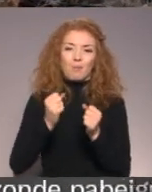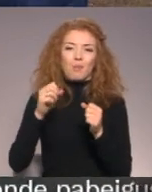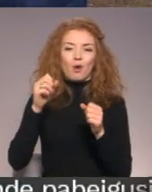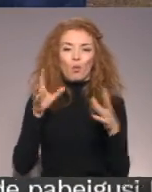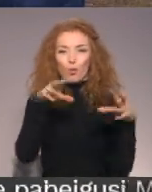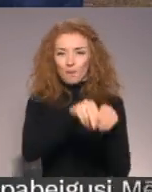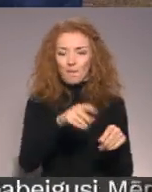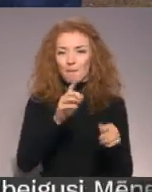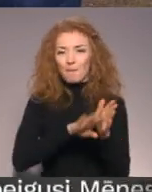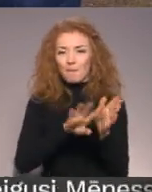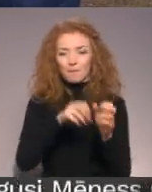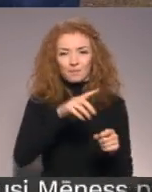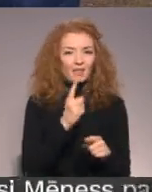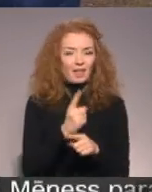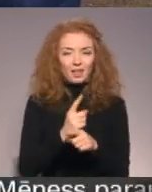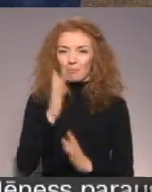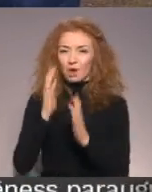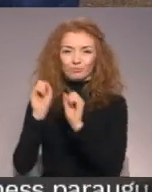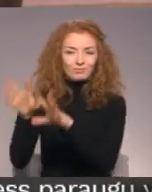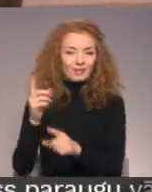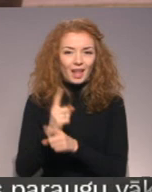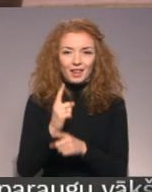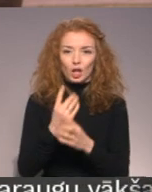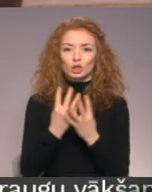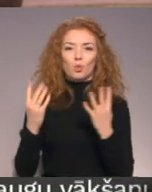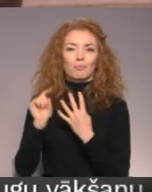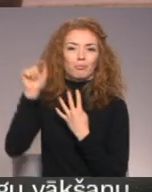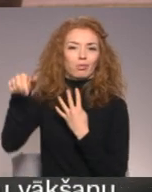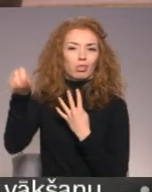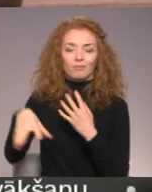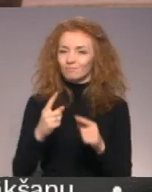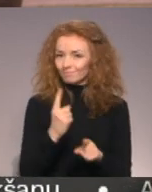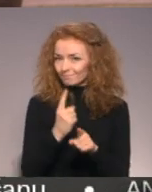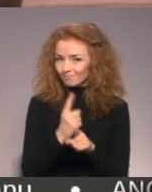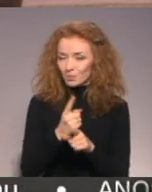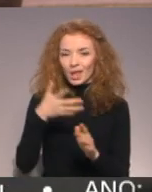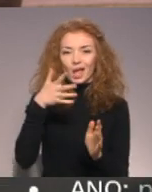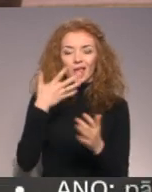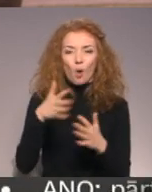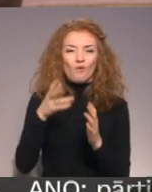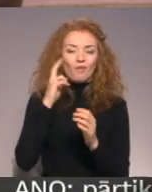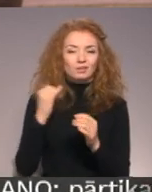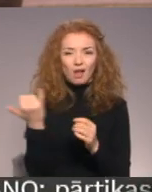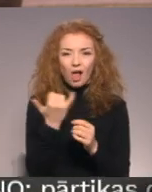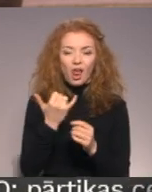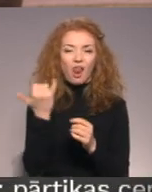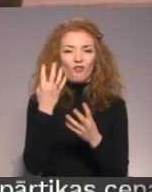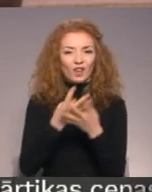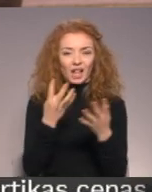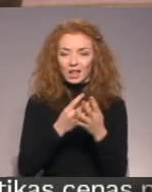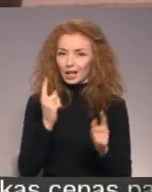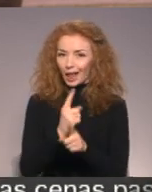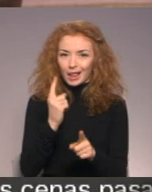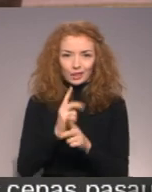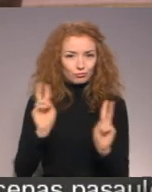atkritumos vai neizmest viņus mežā, vai kaut kur aiz žoga izlietotās eļas vai eļu filtri. Viņas nekādā gadījumā nevar